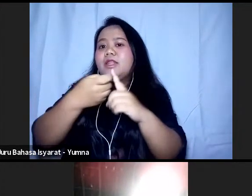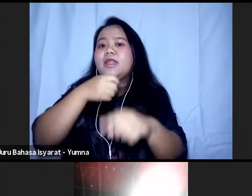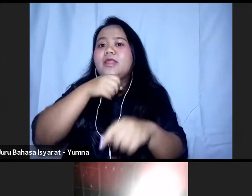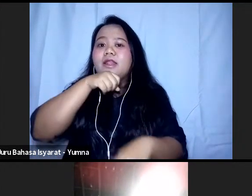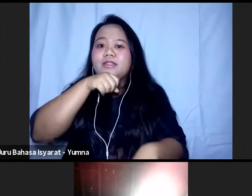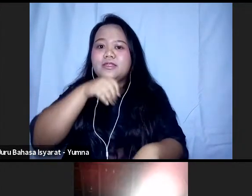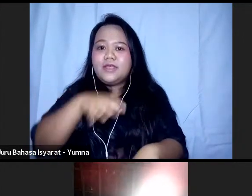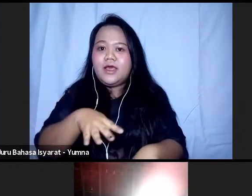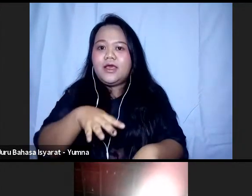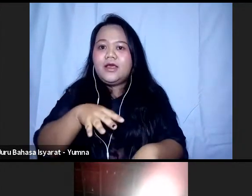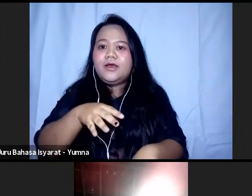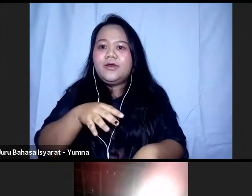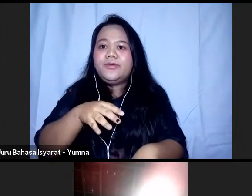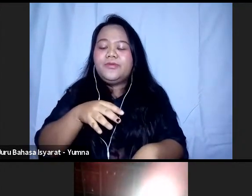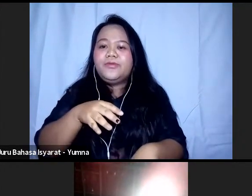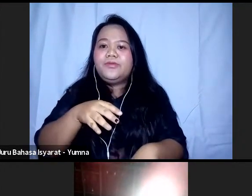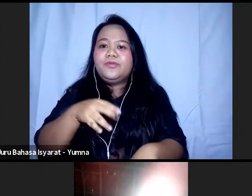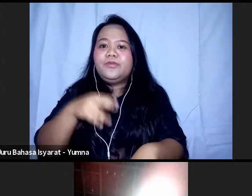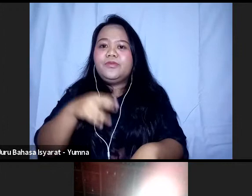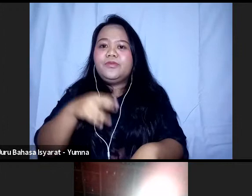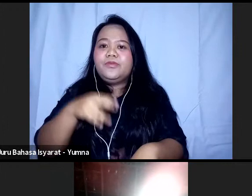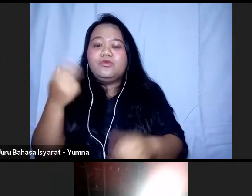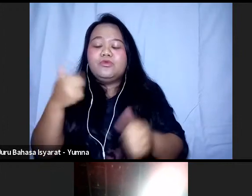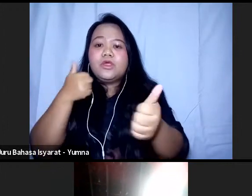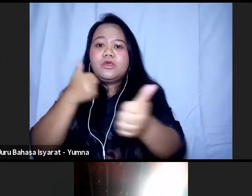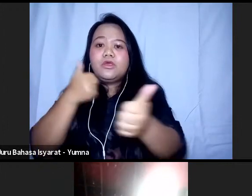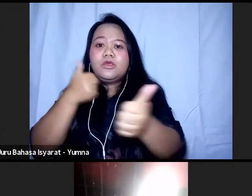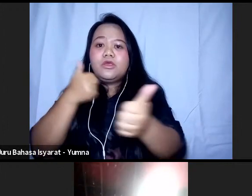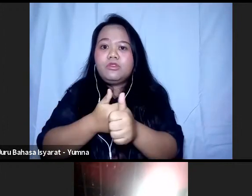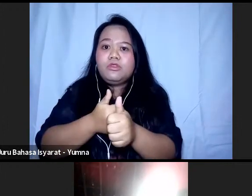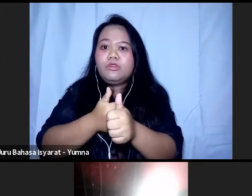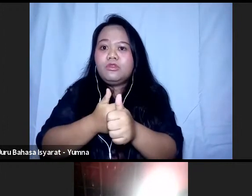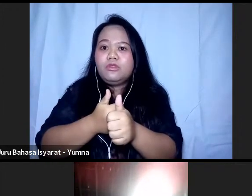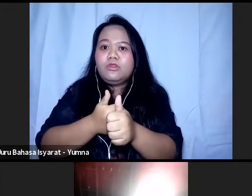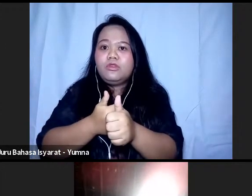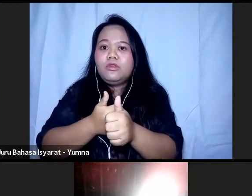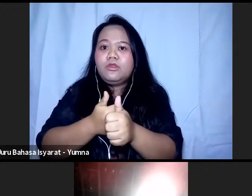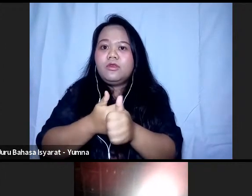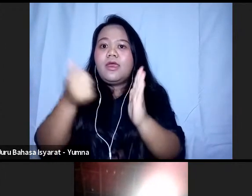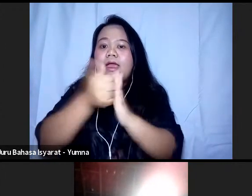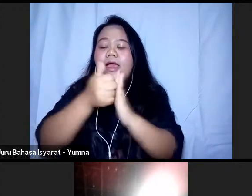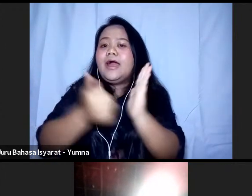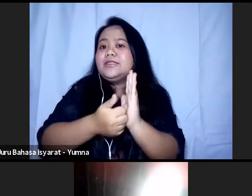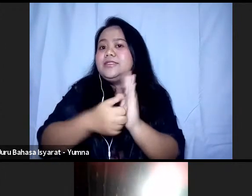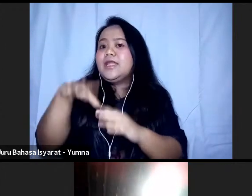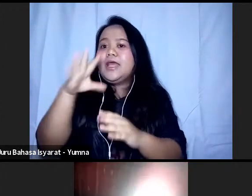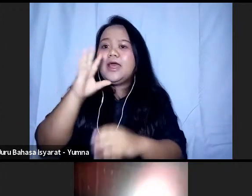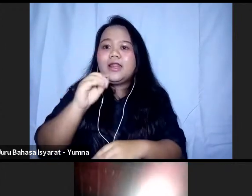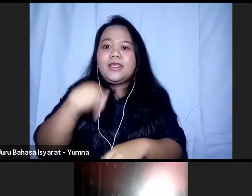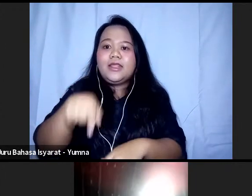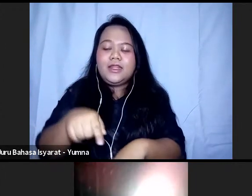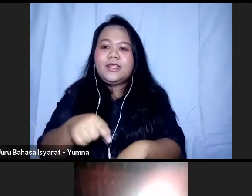untuk mengikuti acara pada saat ini